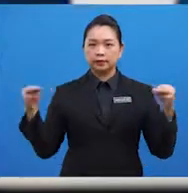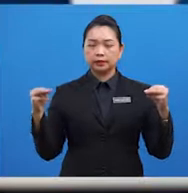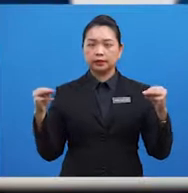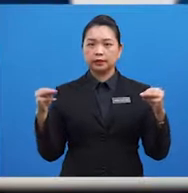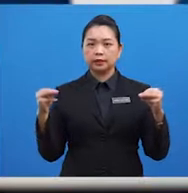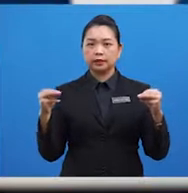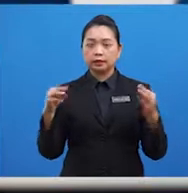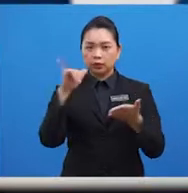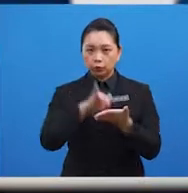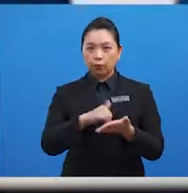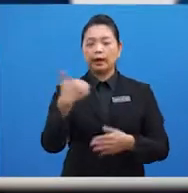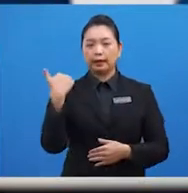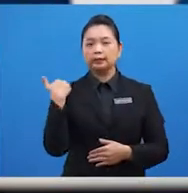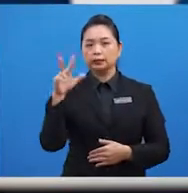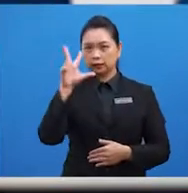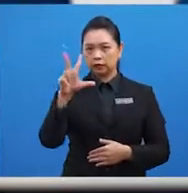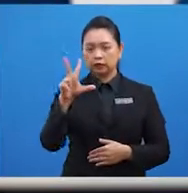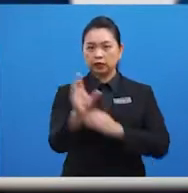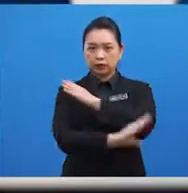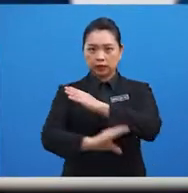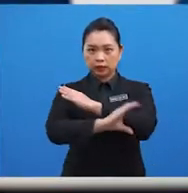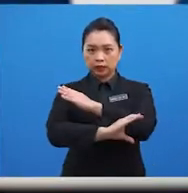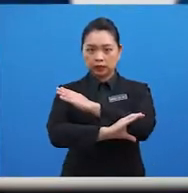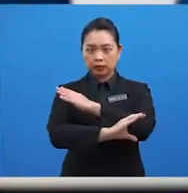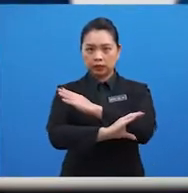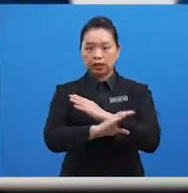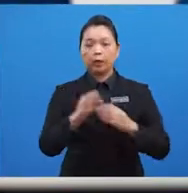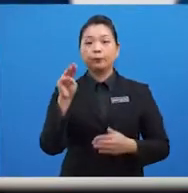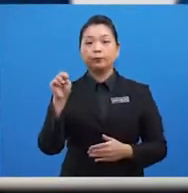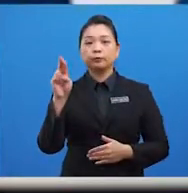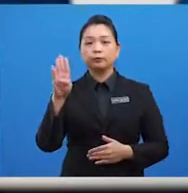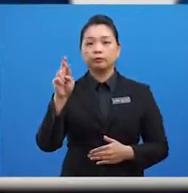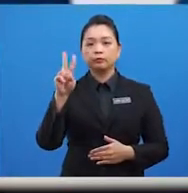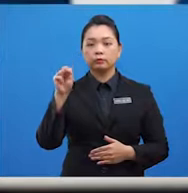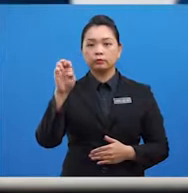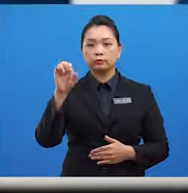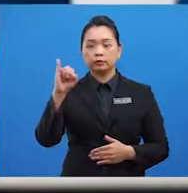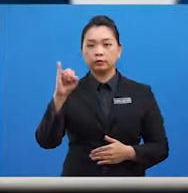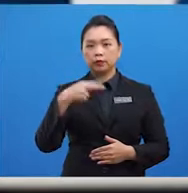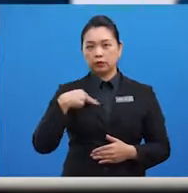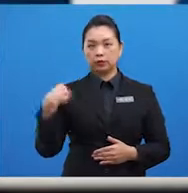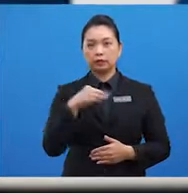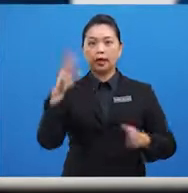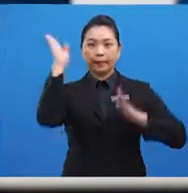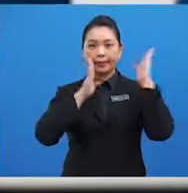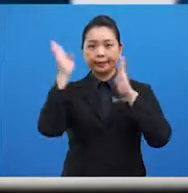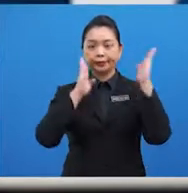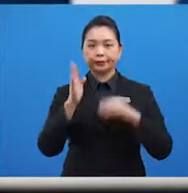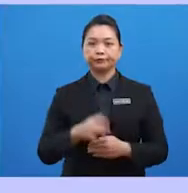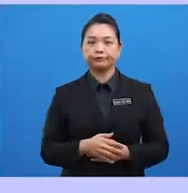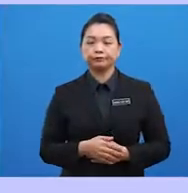ini dianggotai oleh tiga buah negara iaitu Brunei, Indonesia dan Malaysia.